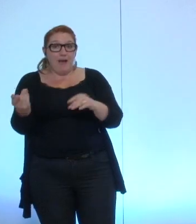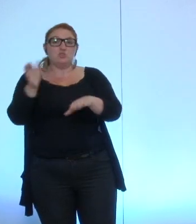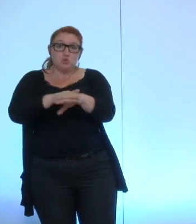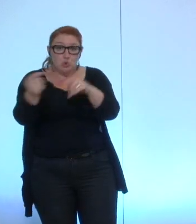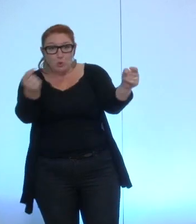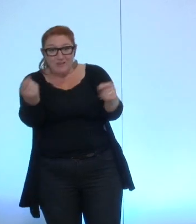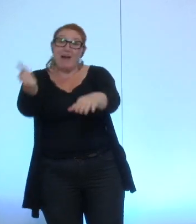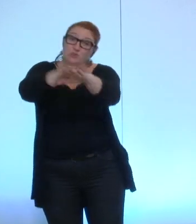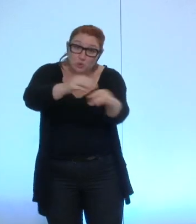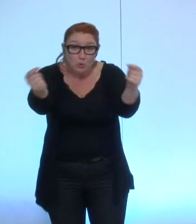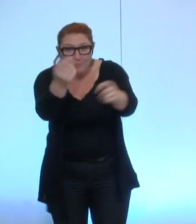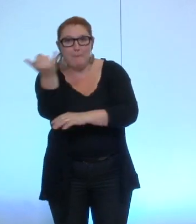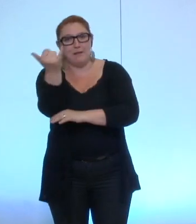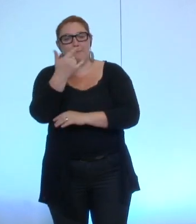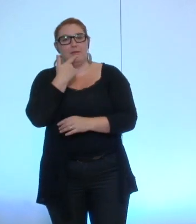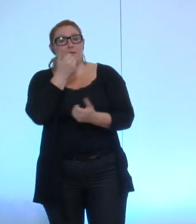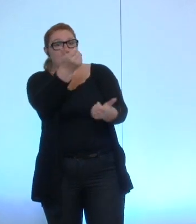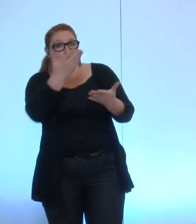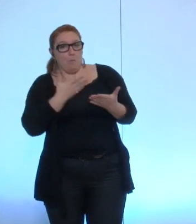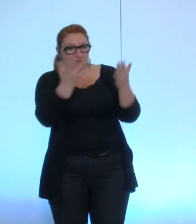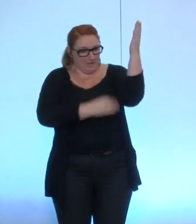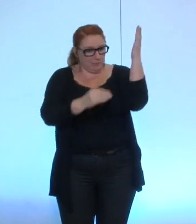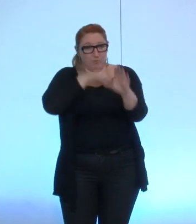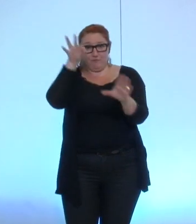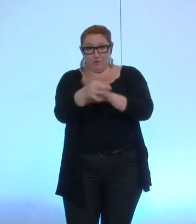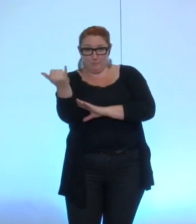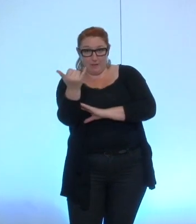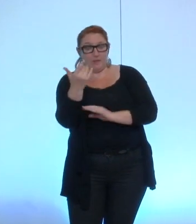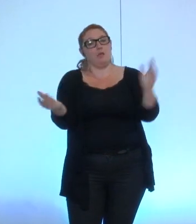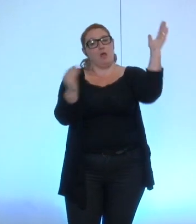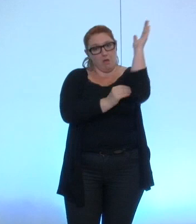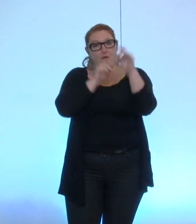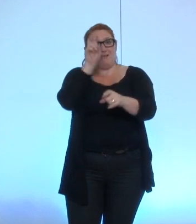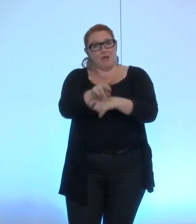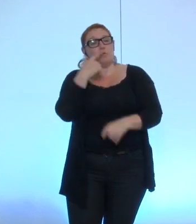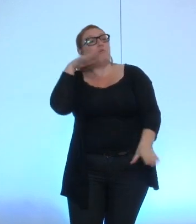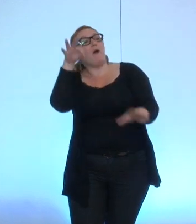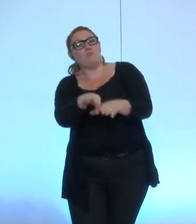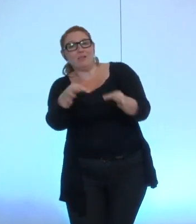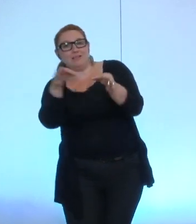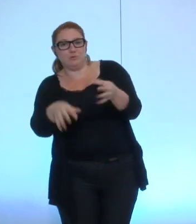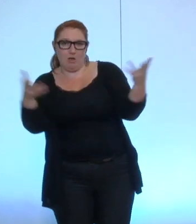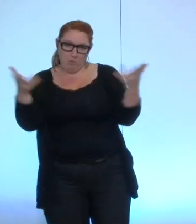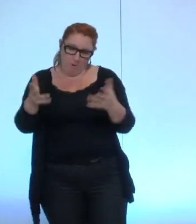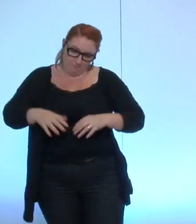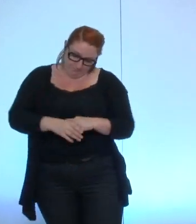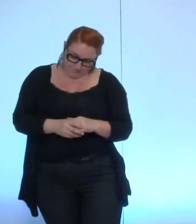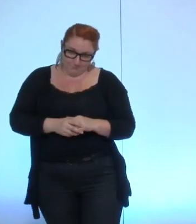débat vous nous proposez de ne pas voter l'amendement nous nous maintenons l'amendement et puis on verra bien comment il sera voté ou pas